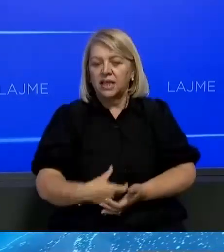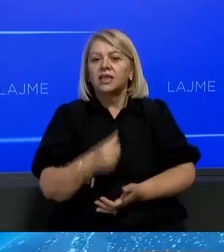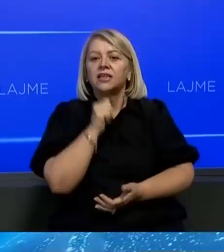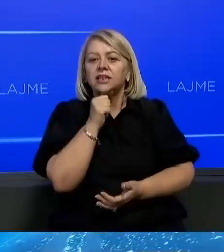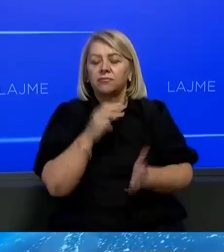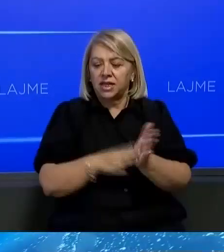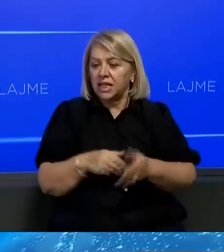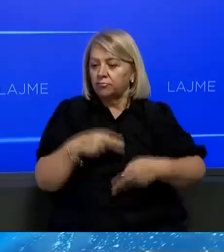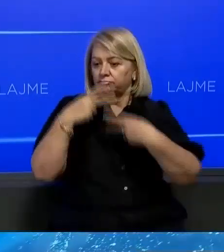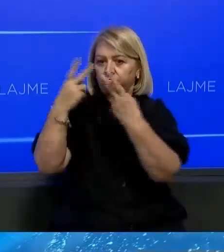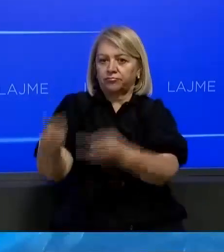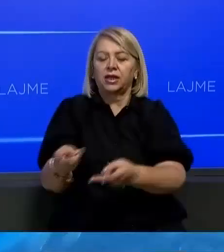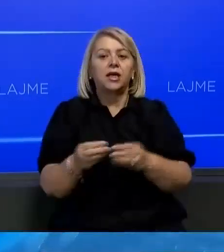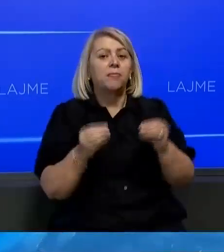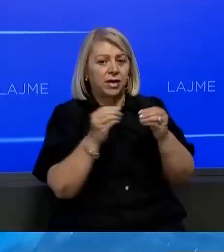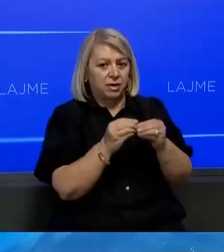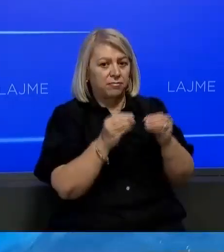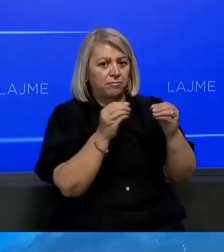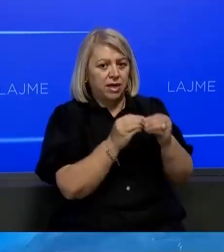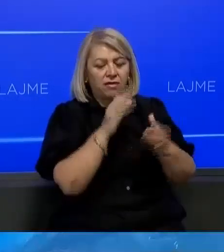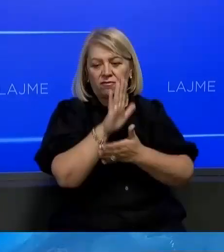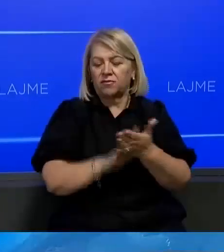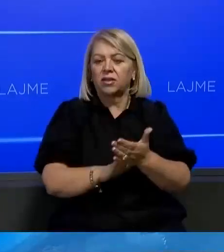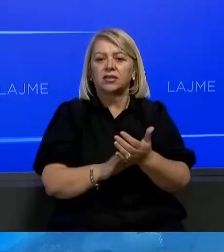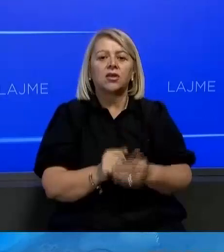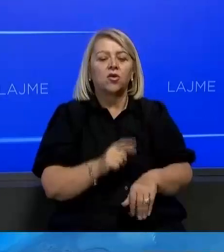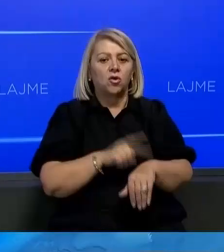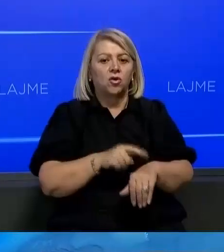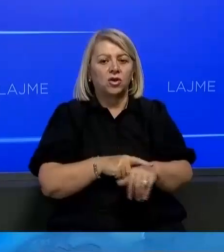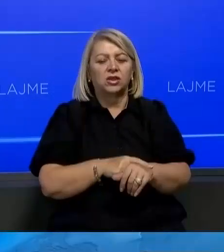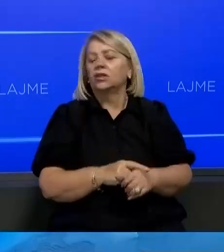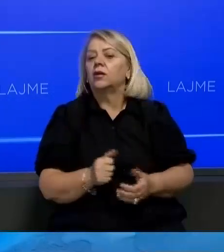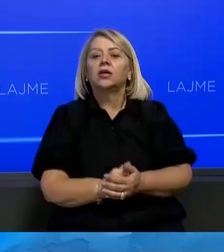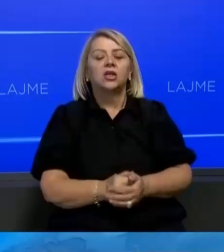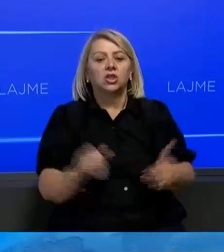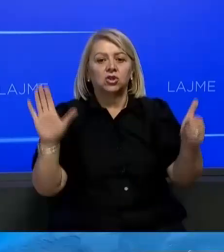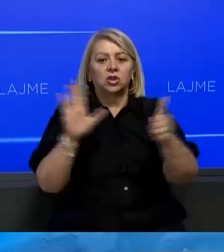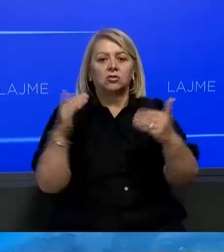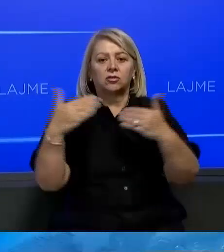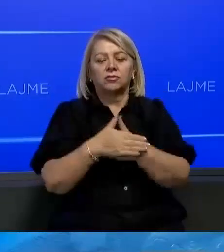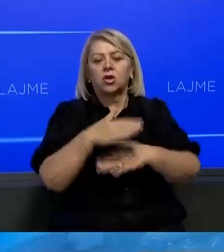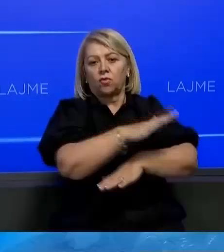presidenti i ri, Bajran Begaj, pritet të njësë në orën të të mdjetë në kuvendin e Shqipris.